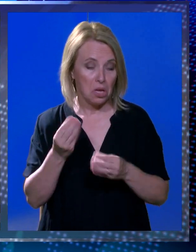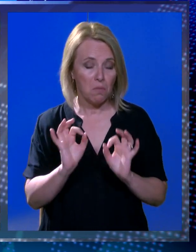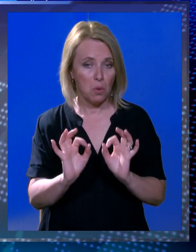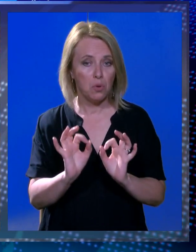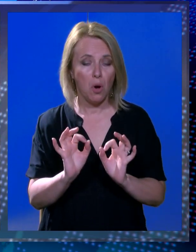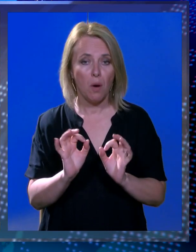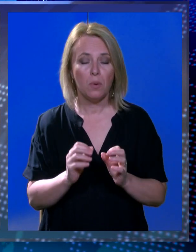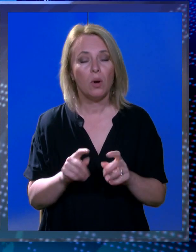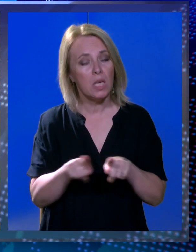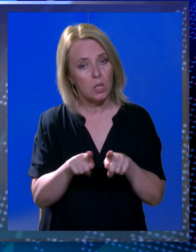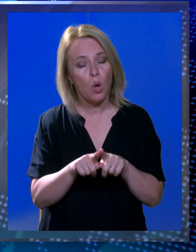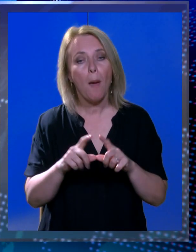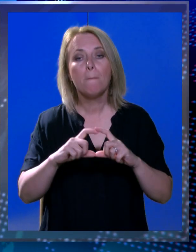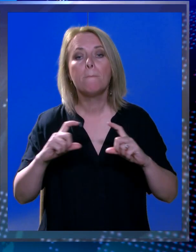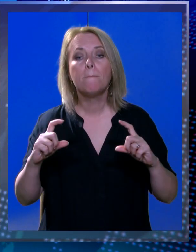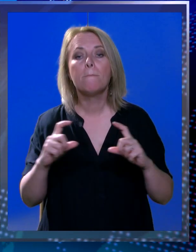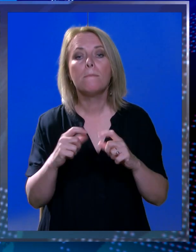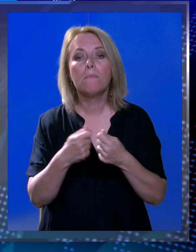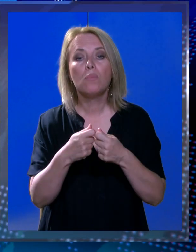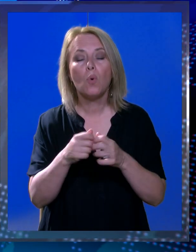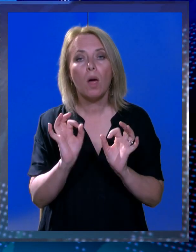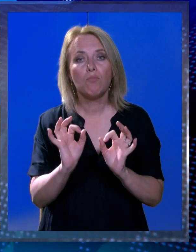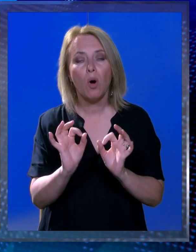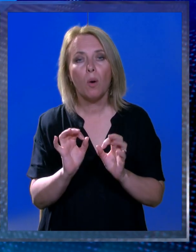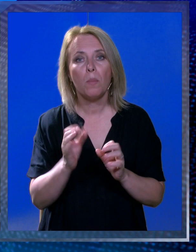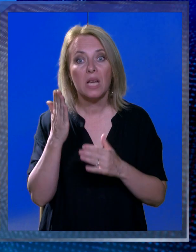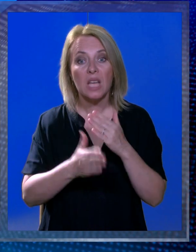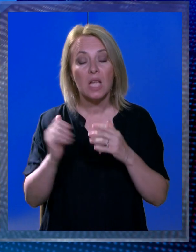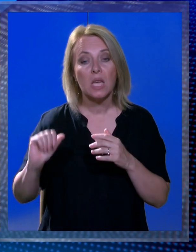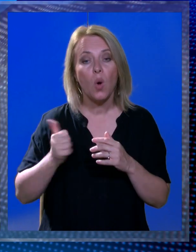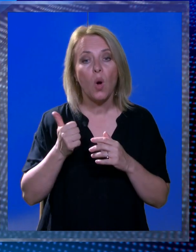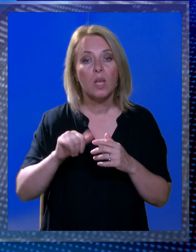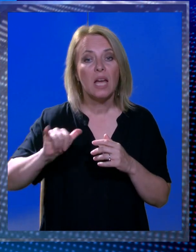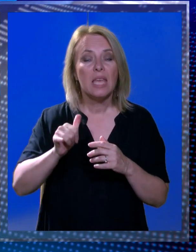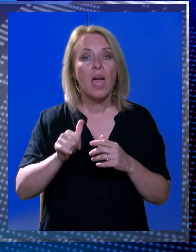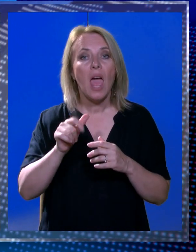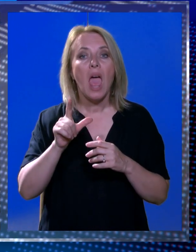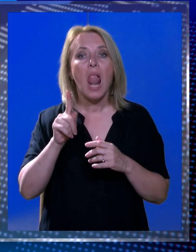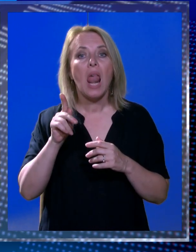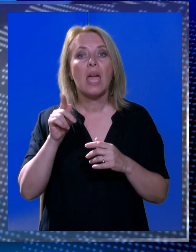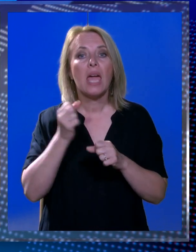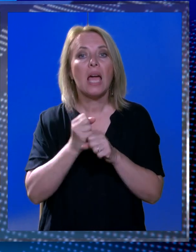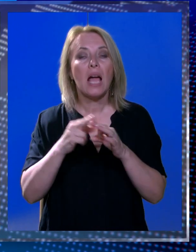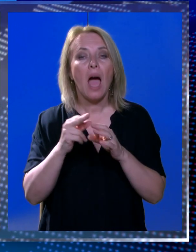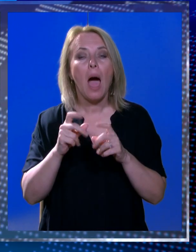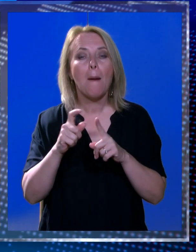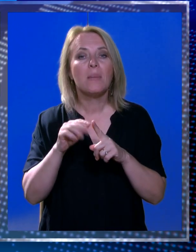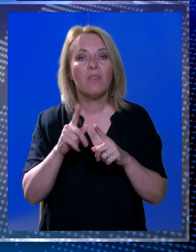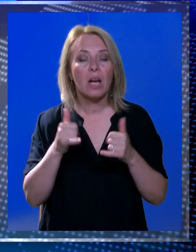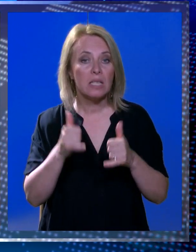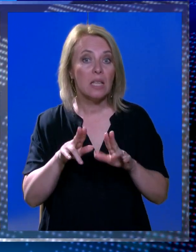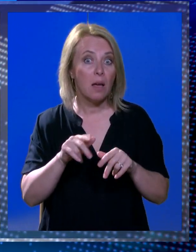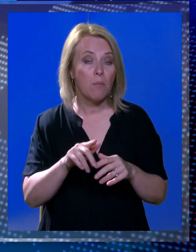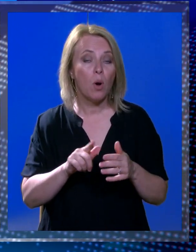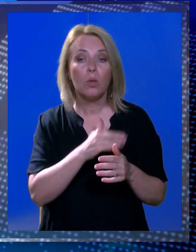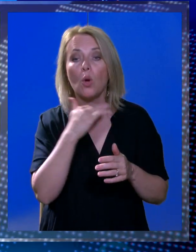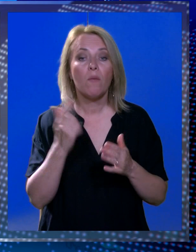Pule Pule dobar ekipa igra zadnjih godina Liga privaka sada imamo vrijeme za 15 dana